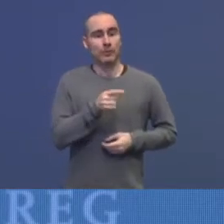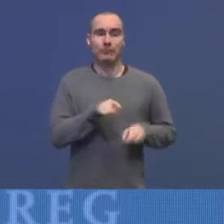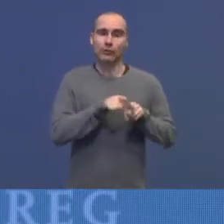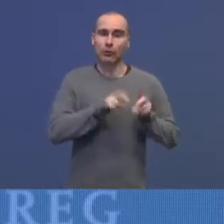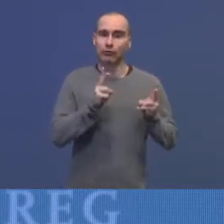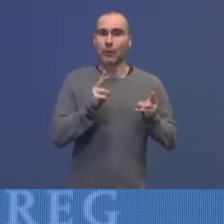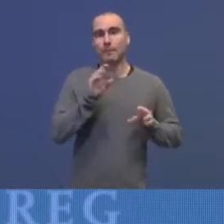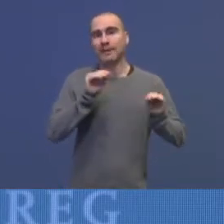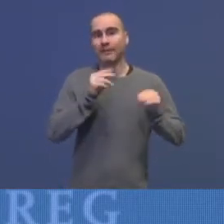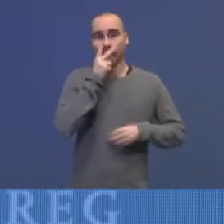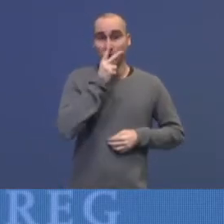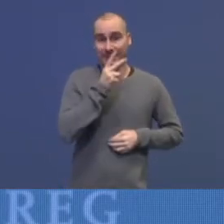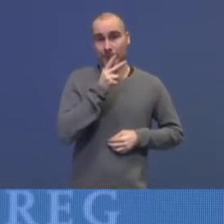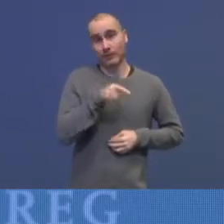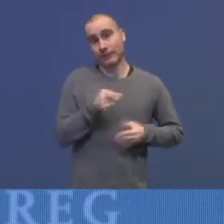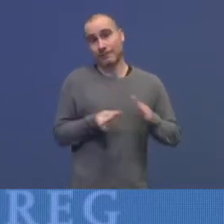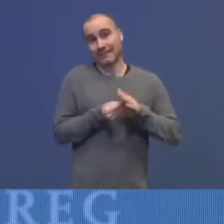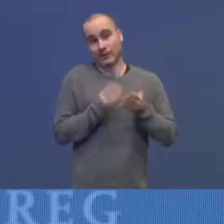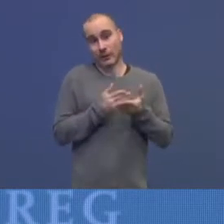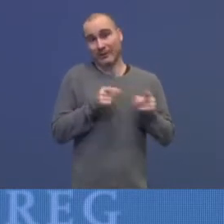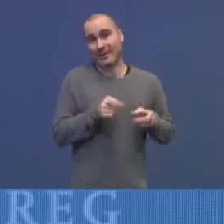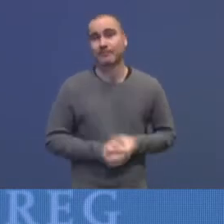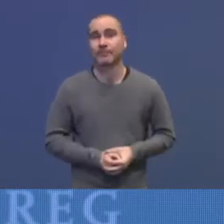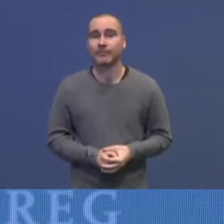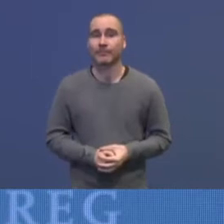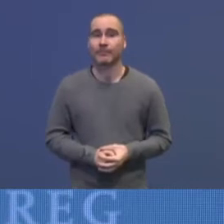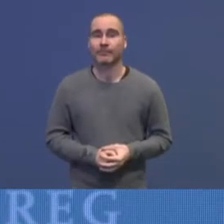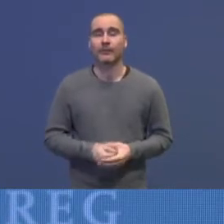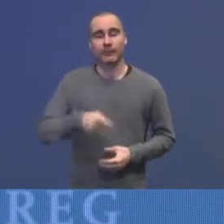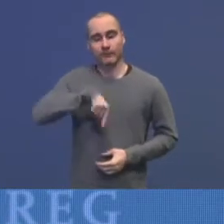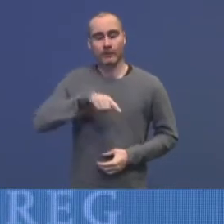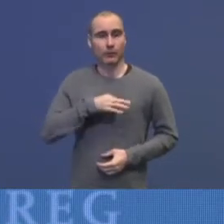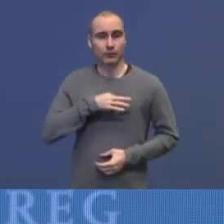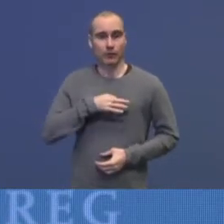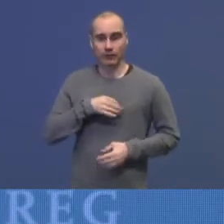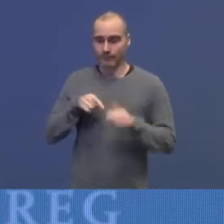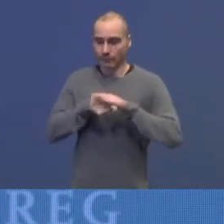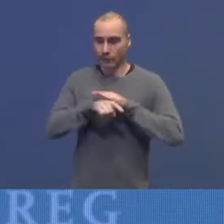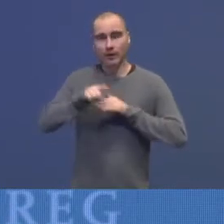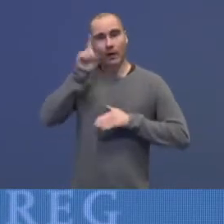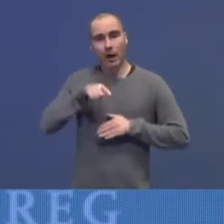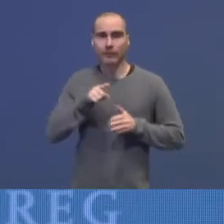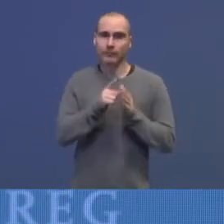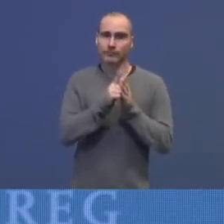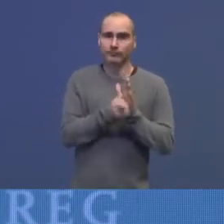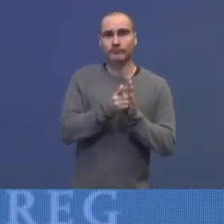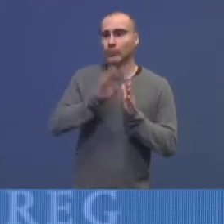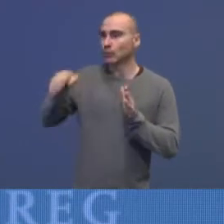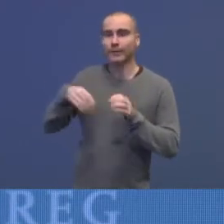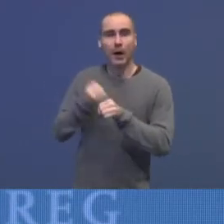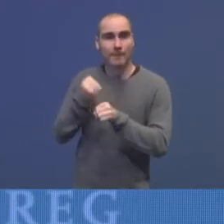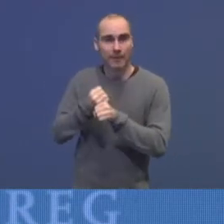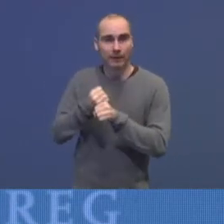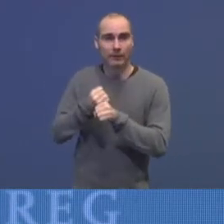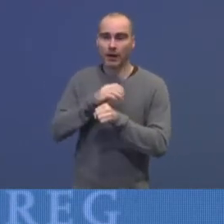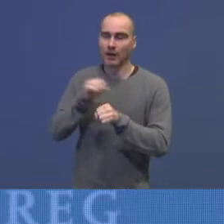dette bidrar til akkurat det. Vi vil at flyktningene skal raskere kunne komme seg i arbeid, eller hensiktsmessig